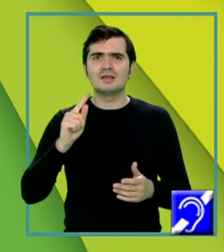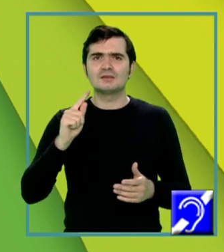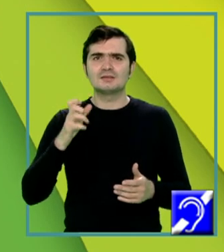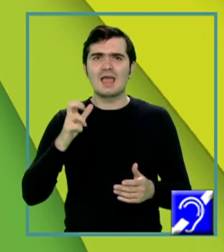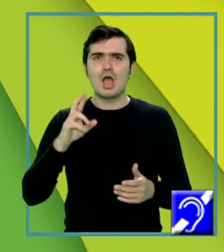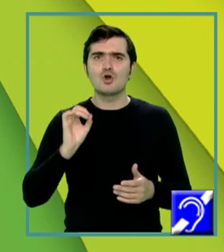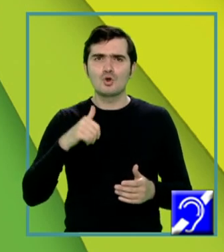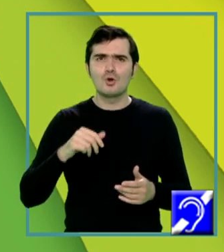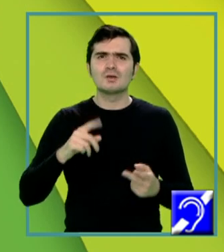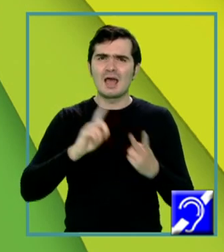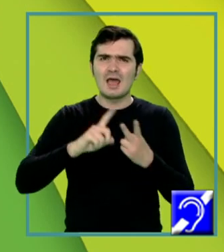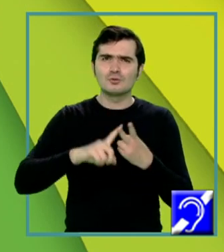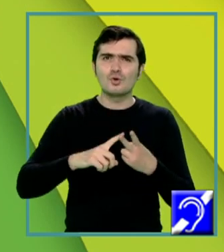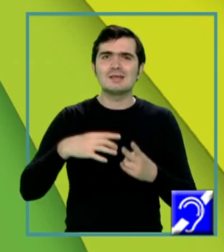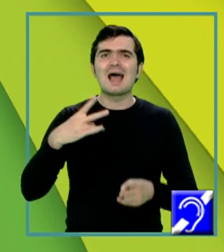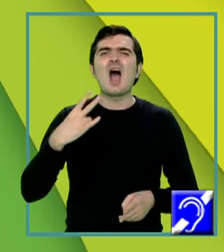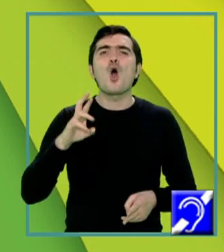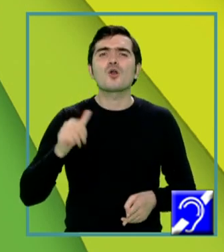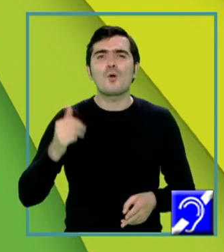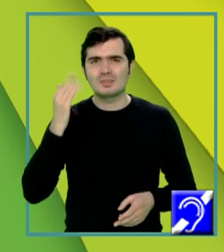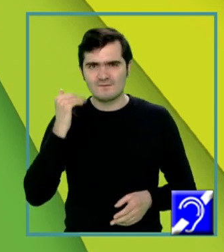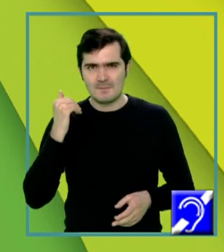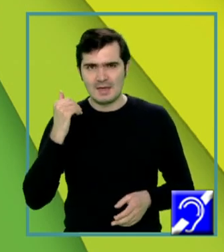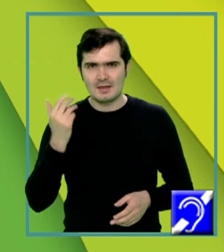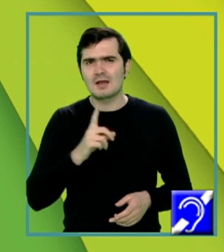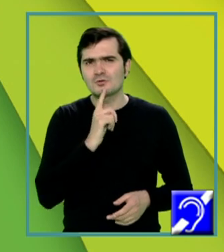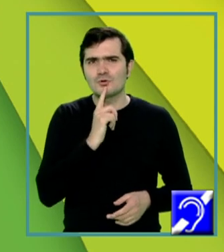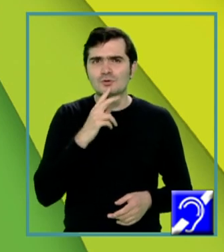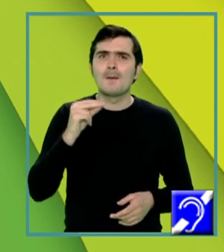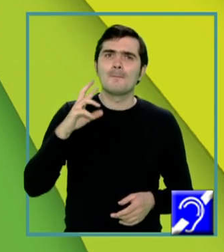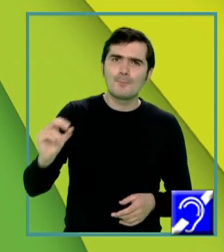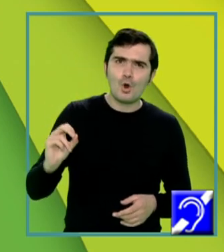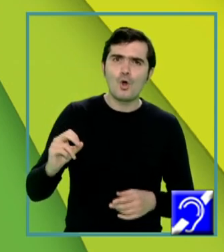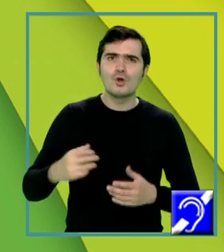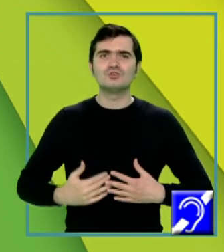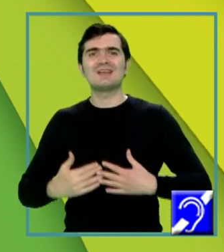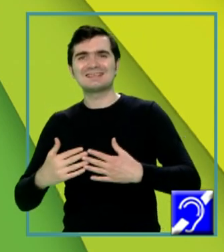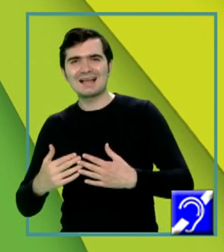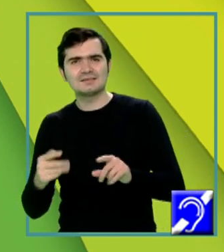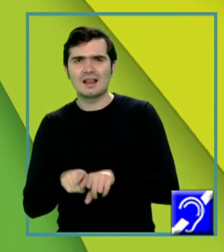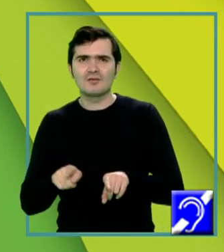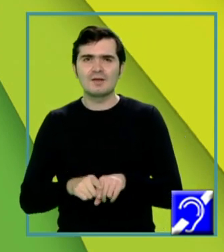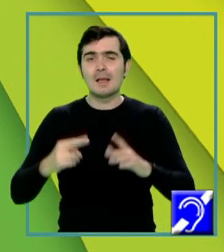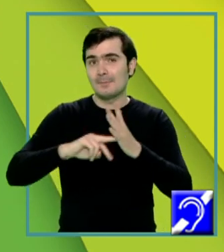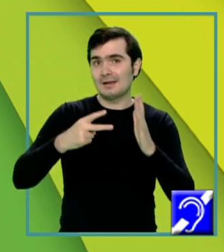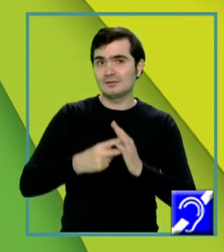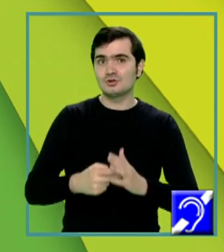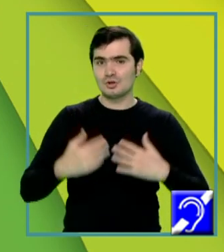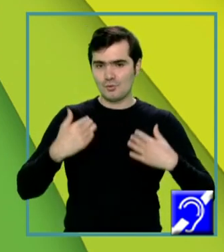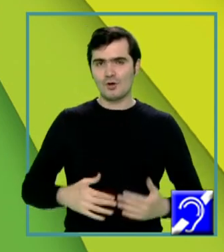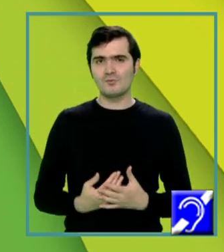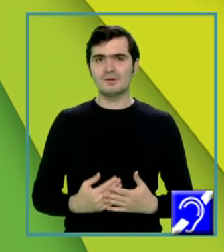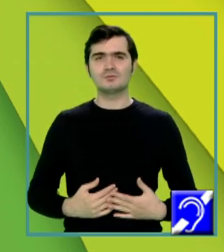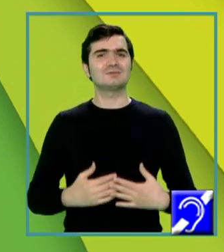doilea hormon femeiesc, care îi spune și numele progestație, progesteron, pregătește corpul pentru sarcină.